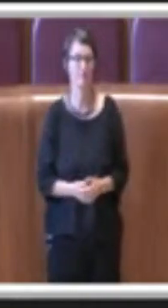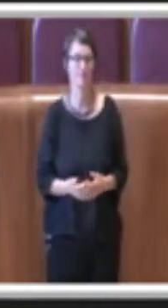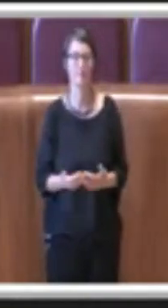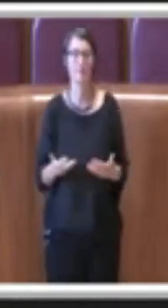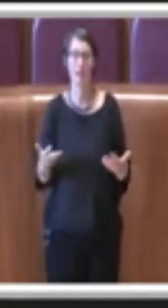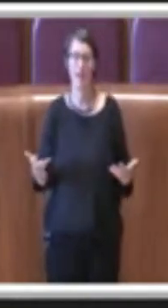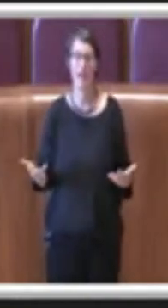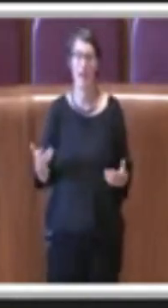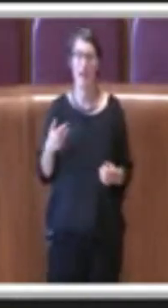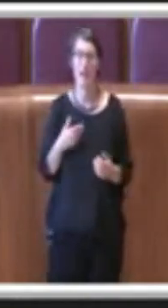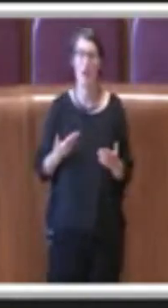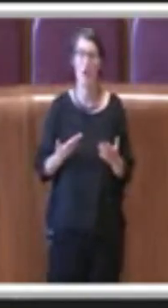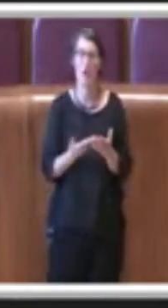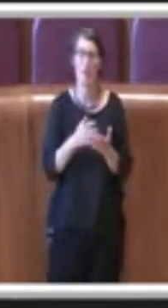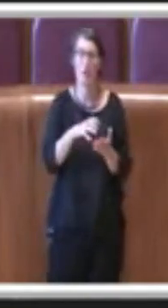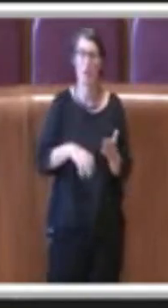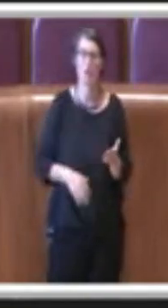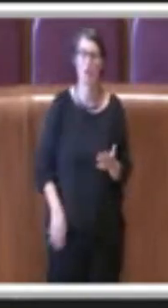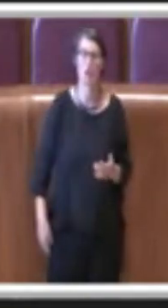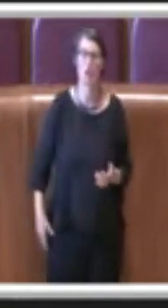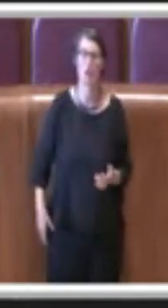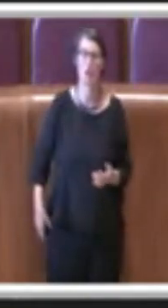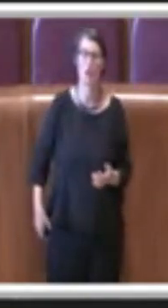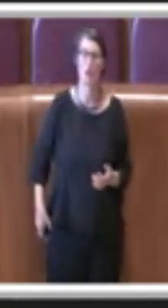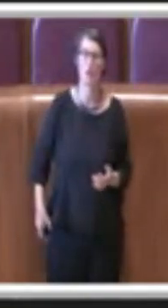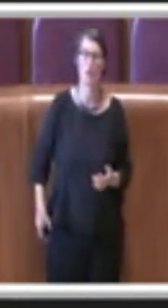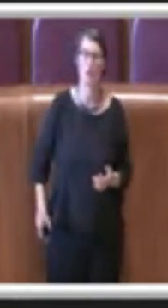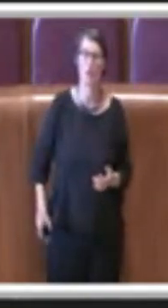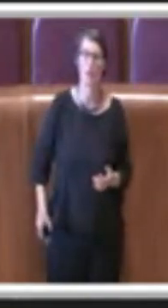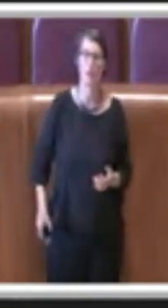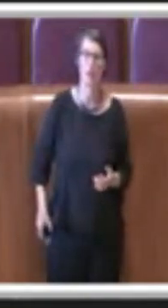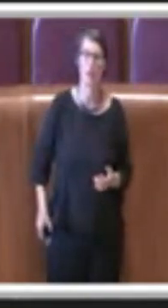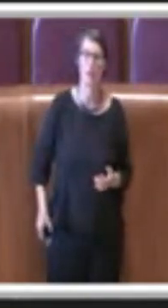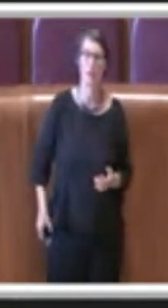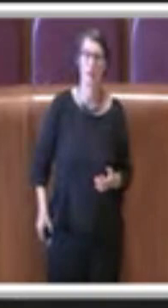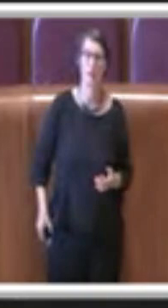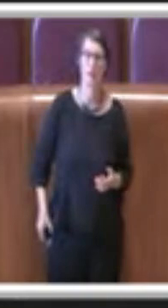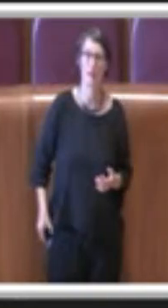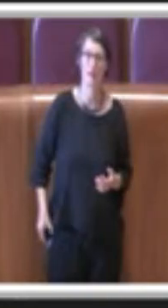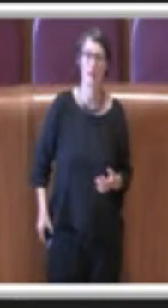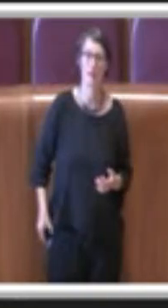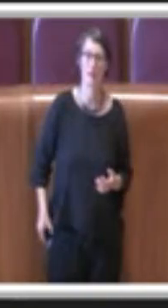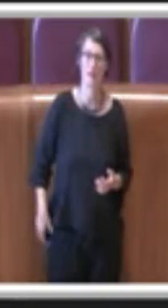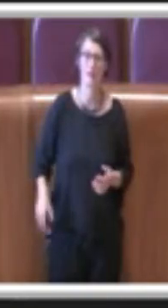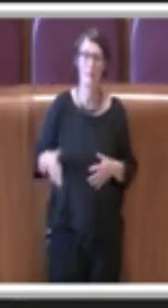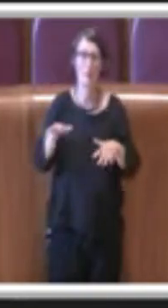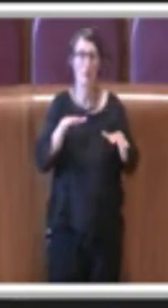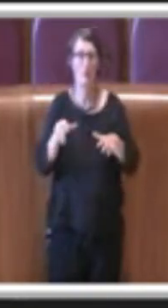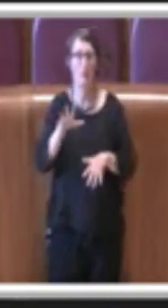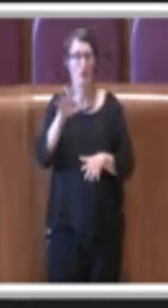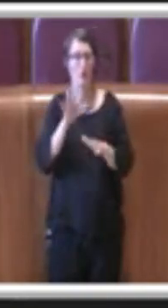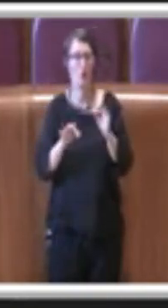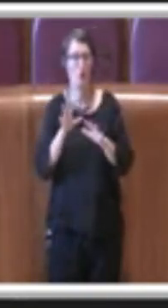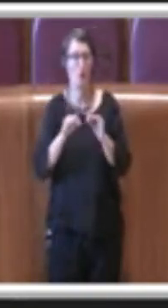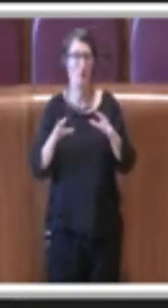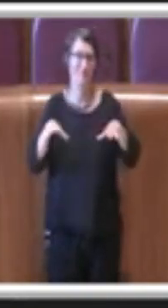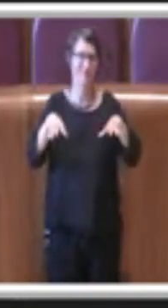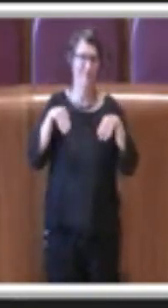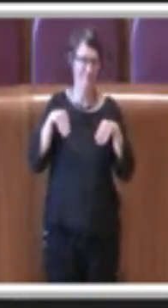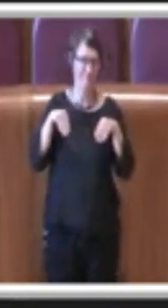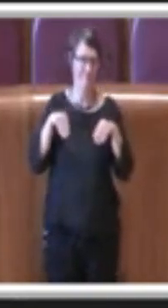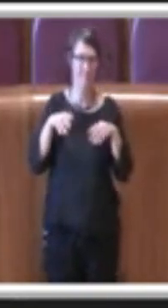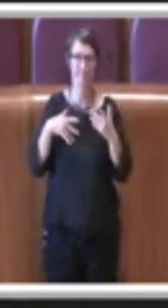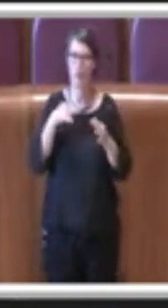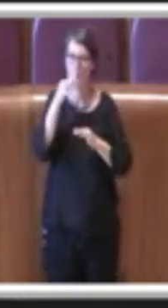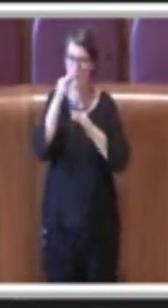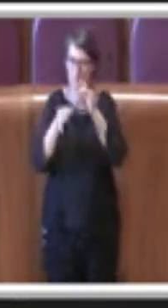Su questa mozione il Movimento 5 Stelle si asterrà e vado a spiegare brevemente i